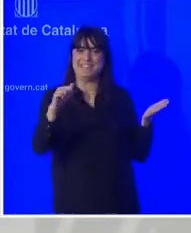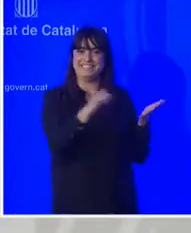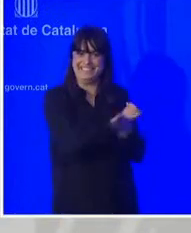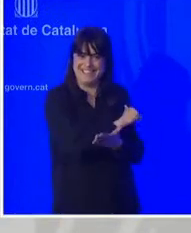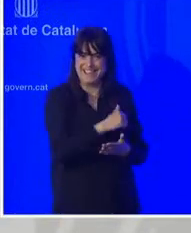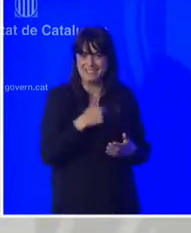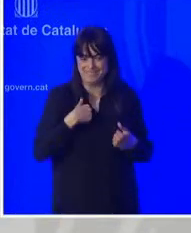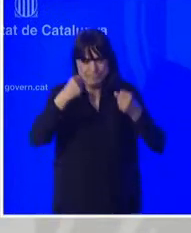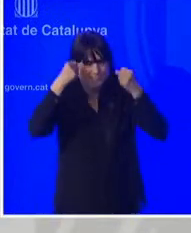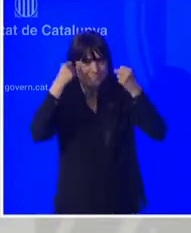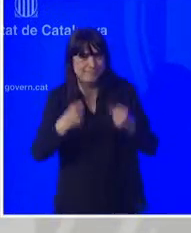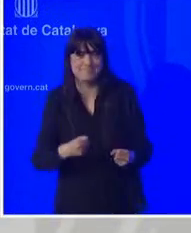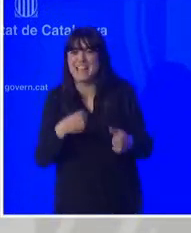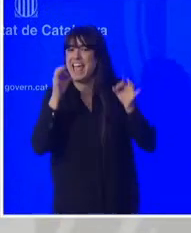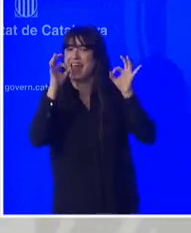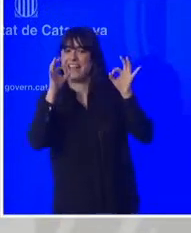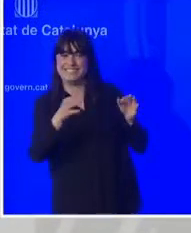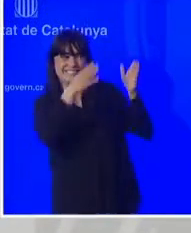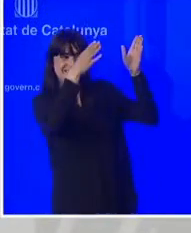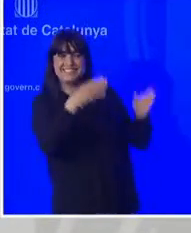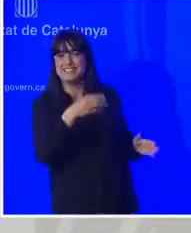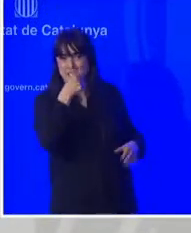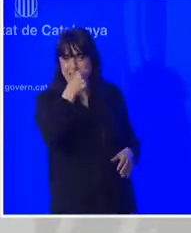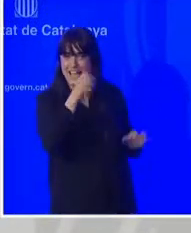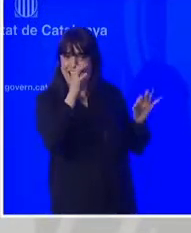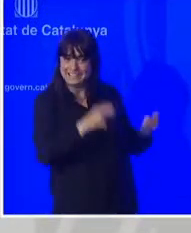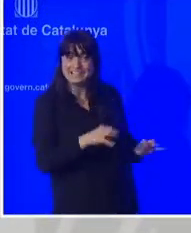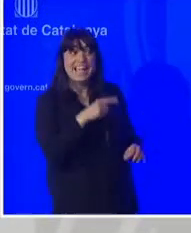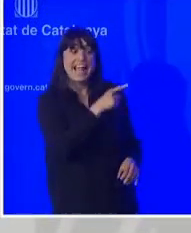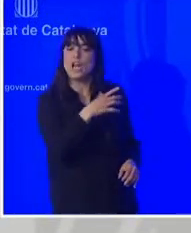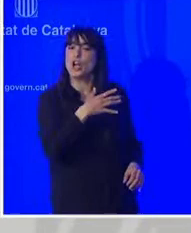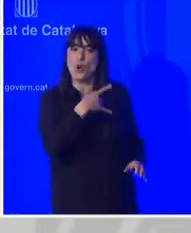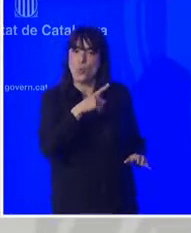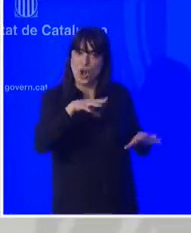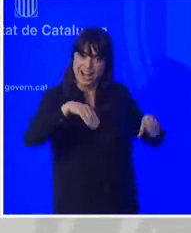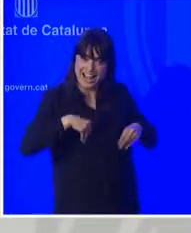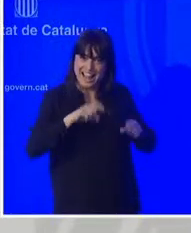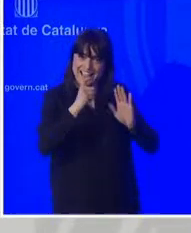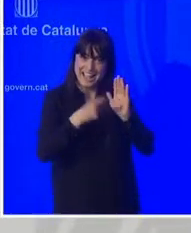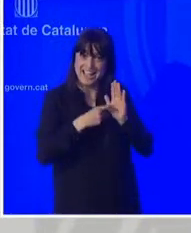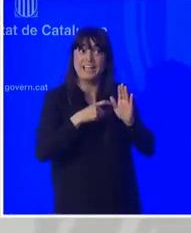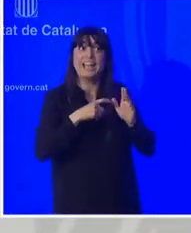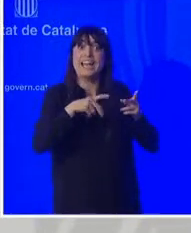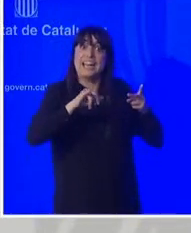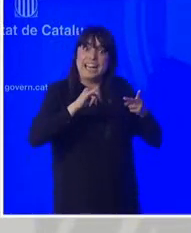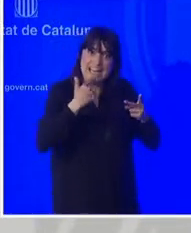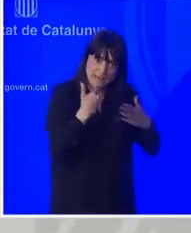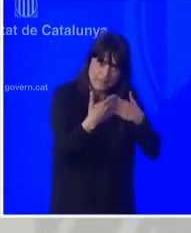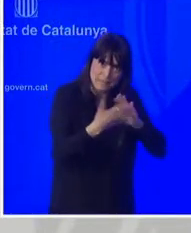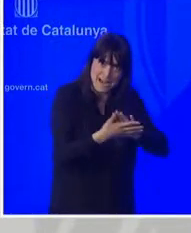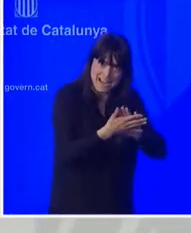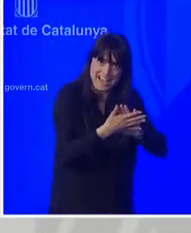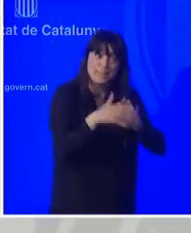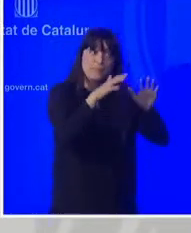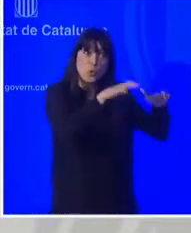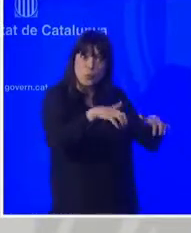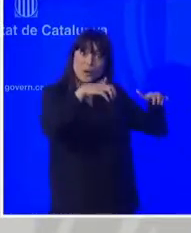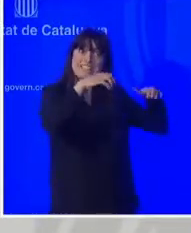tramitació d'aquesta llei sinó que ni tan sols en volen parlar ens trobem amb unes cambres que són la representació de la democràcia al nostre país